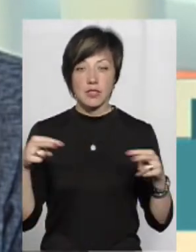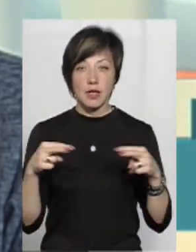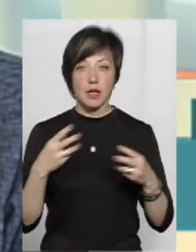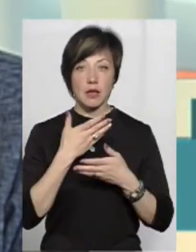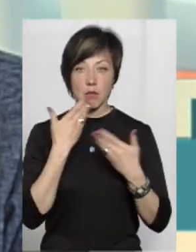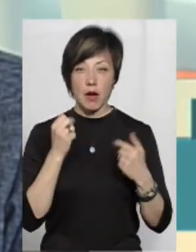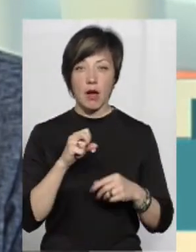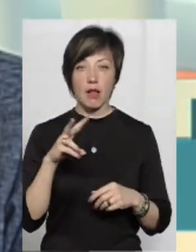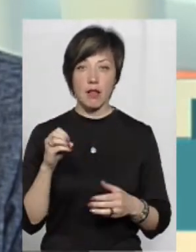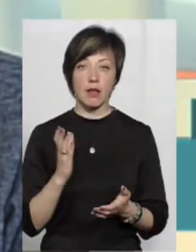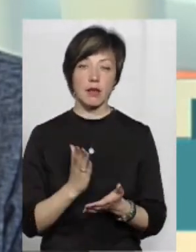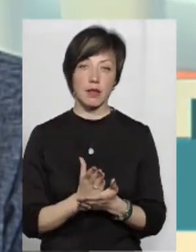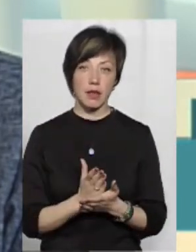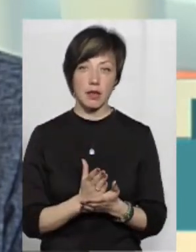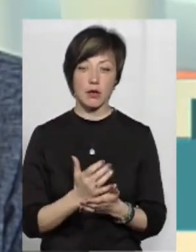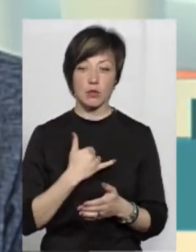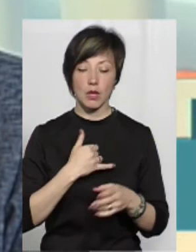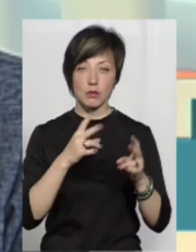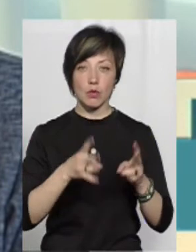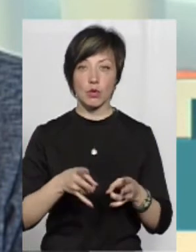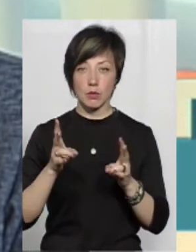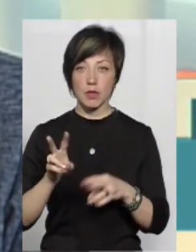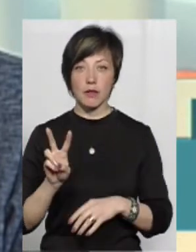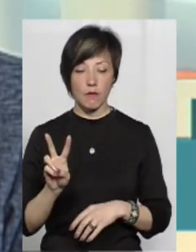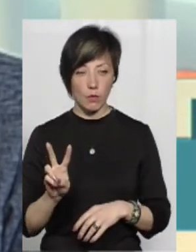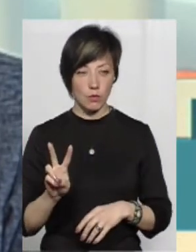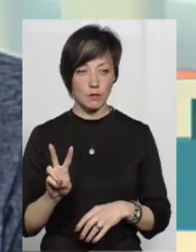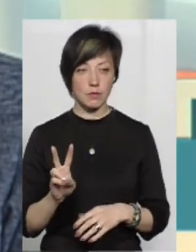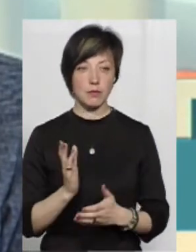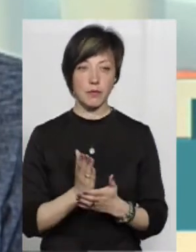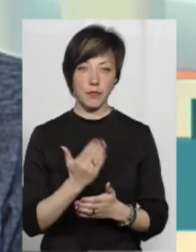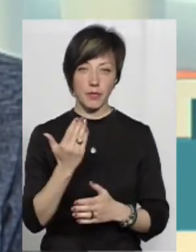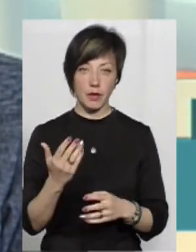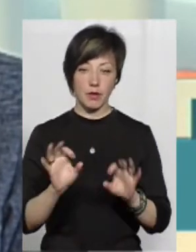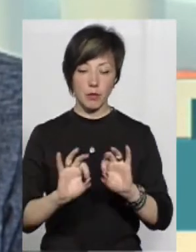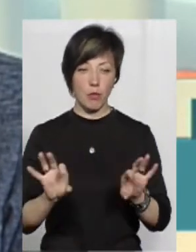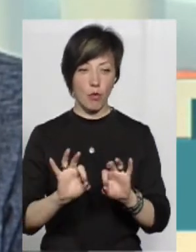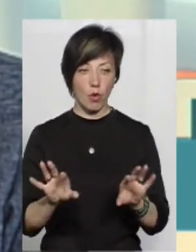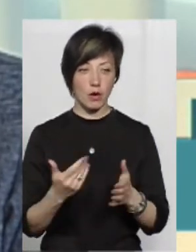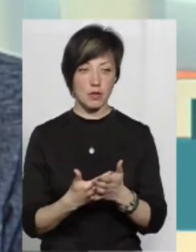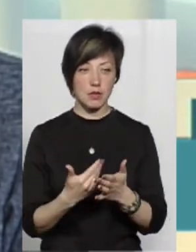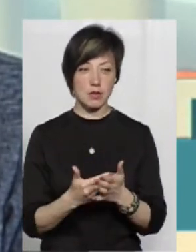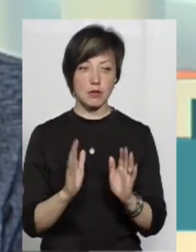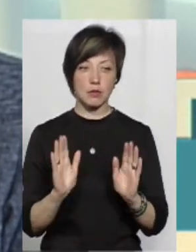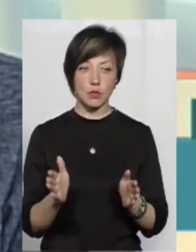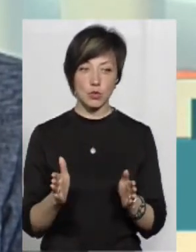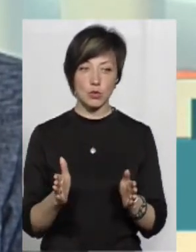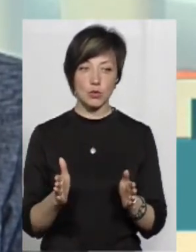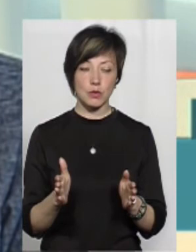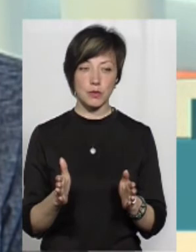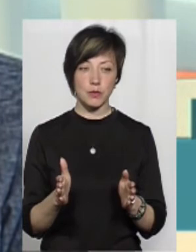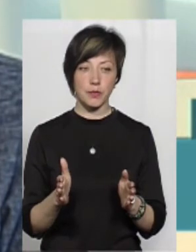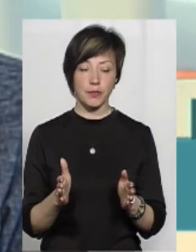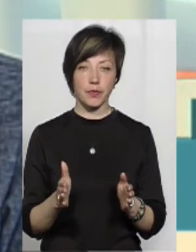немає, але проте є в нас потерпілих і їх двоє. Тобто, вже їхні покази щонайменше будуть в